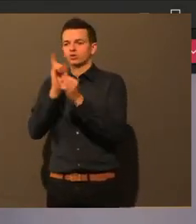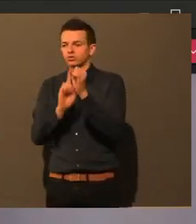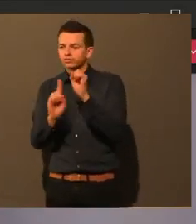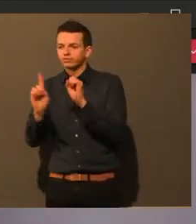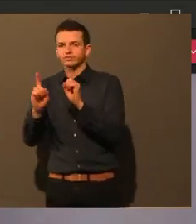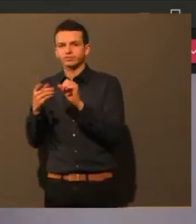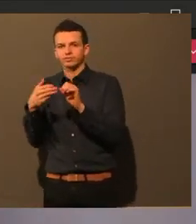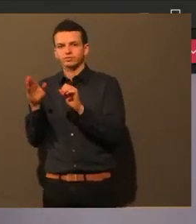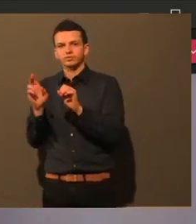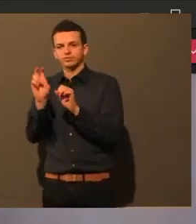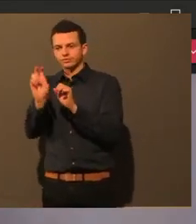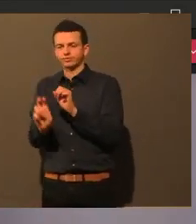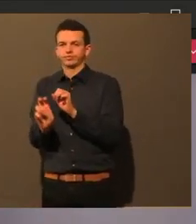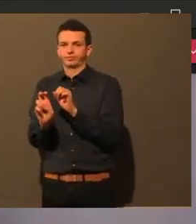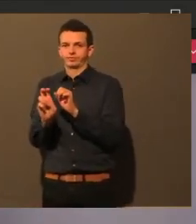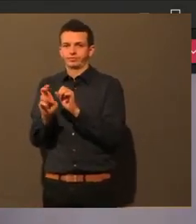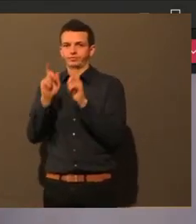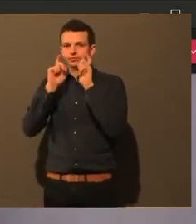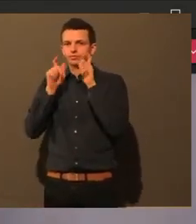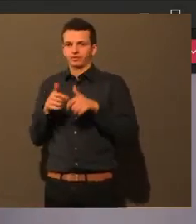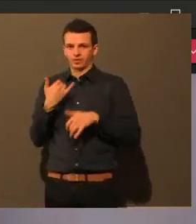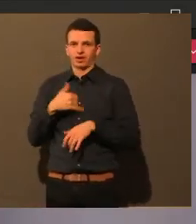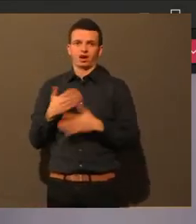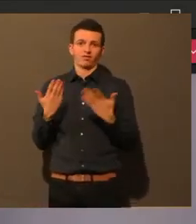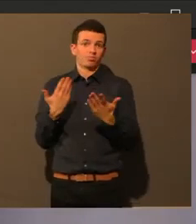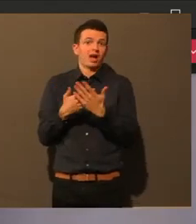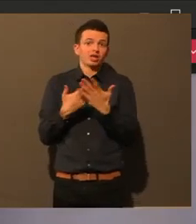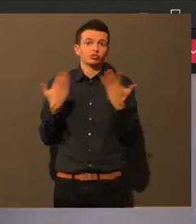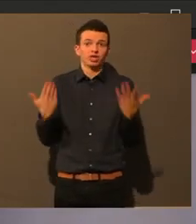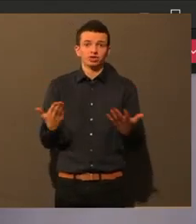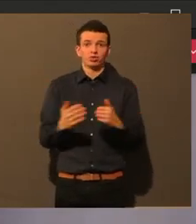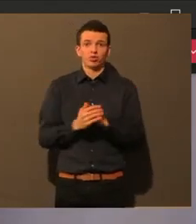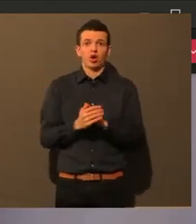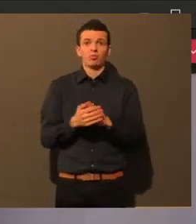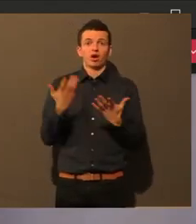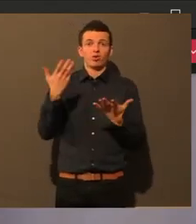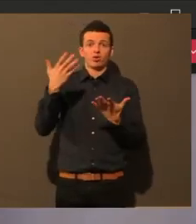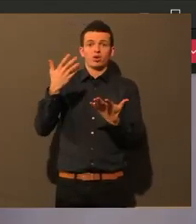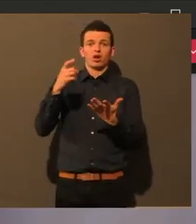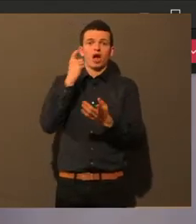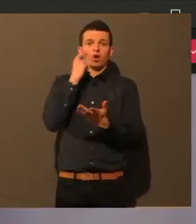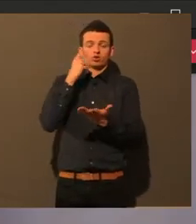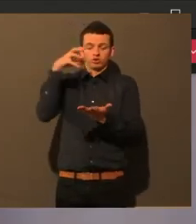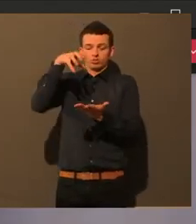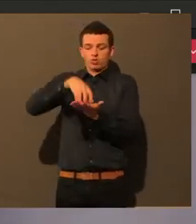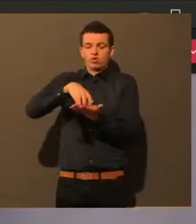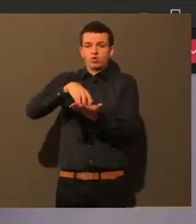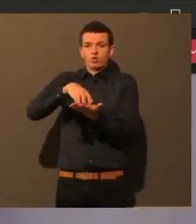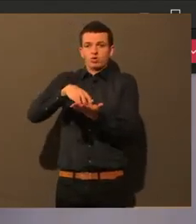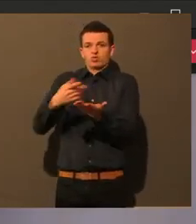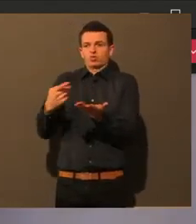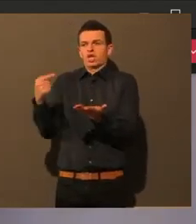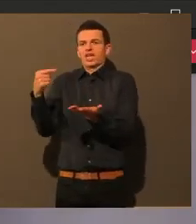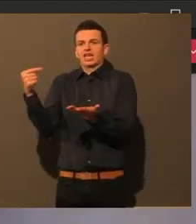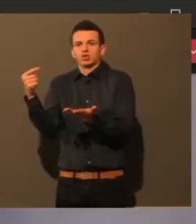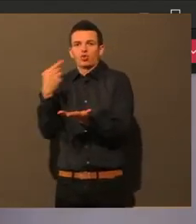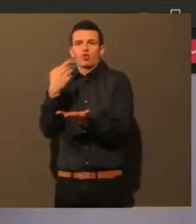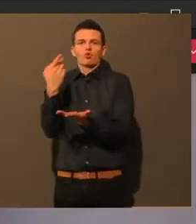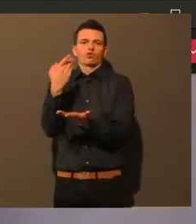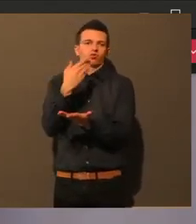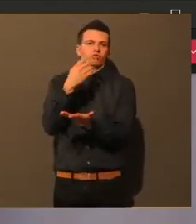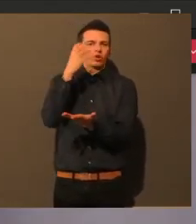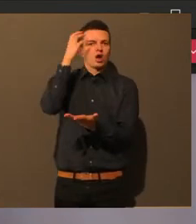angrenzende Städte, wie gesagt, Königsbrunn, Städt-Bergen-Gesthofen und so weiter. Da würde ich persönlich gerne auch die